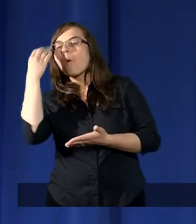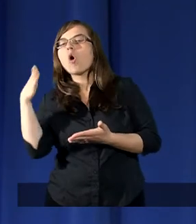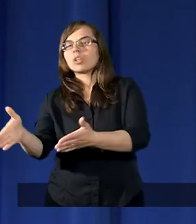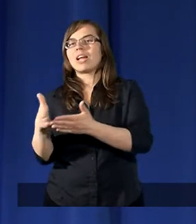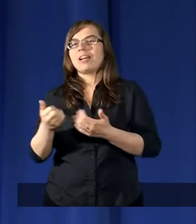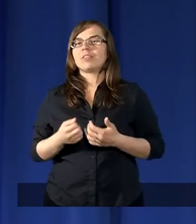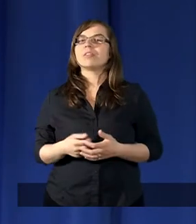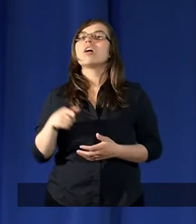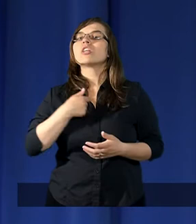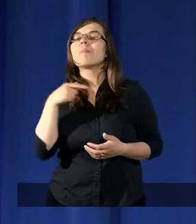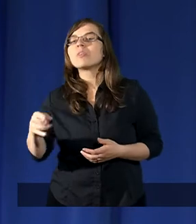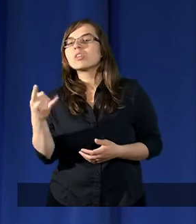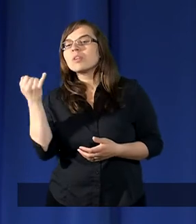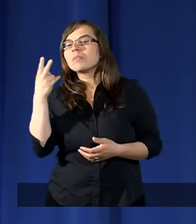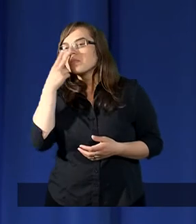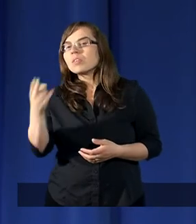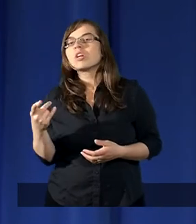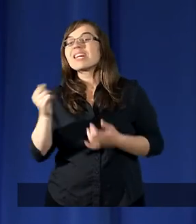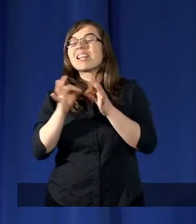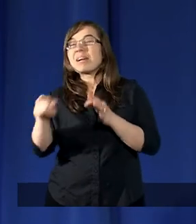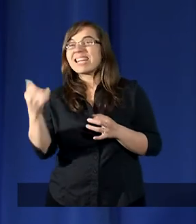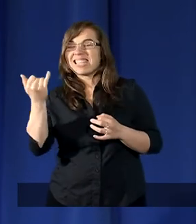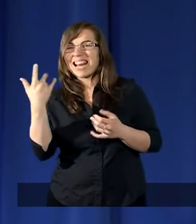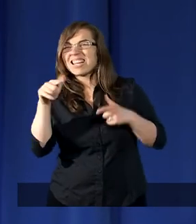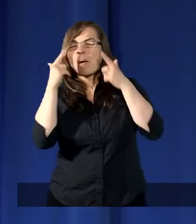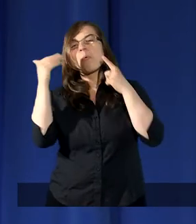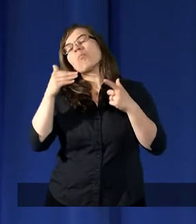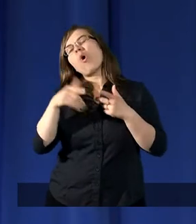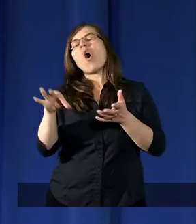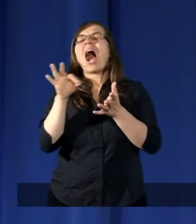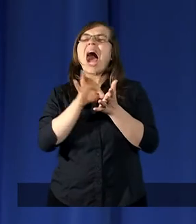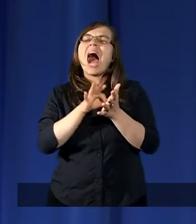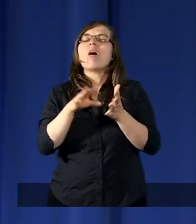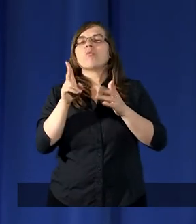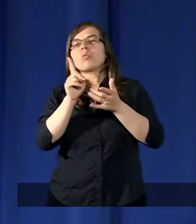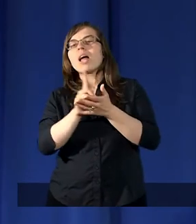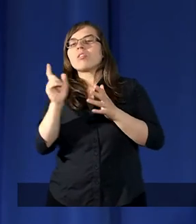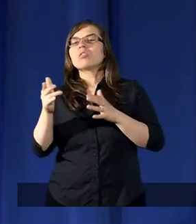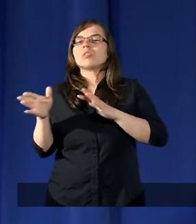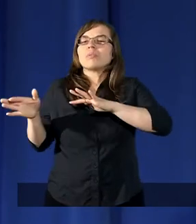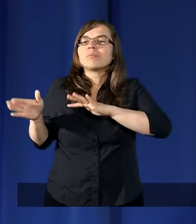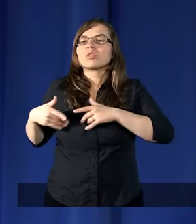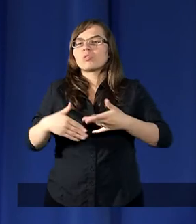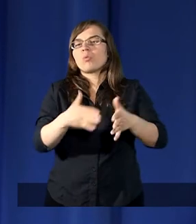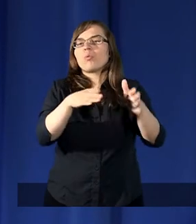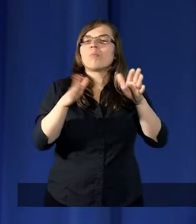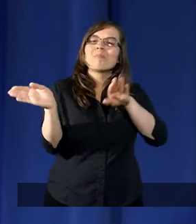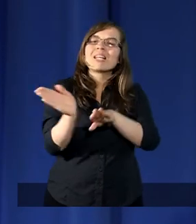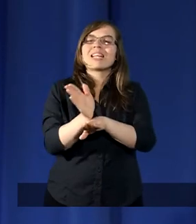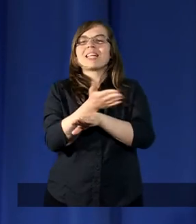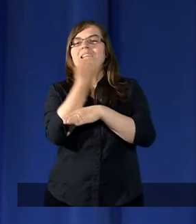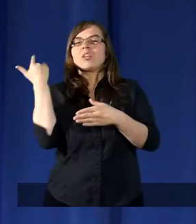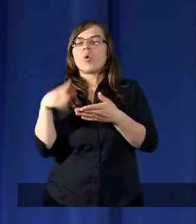Żeby to dziecko dzieciom nie płakało, a może akuratnie w tym czasie to dzieciom tam